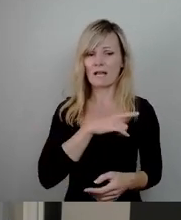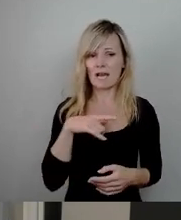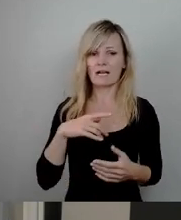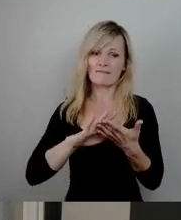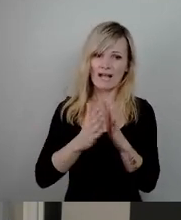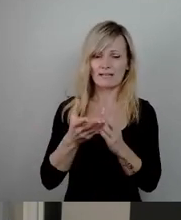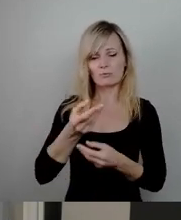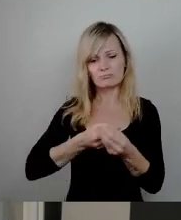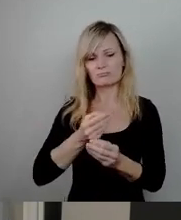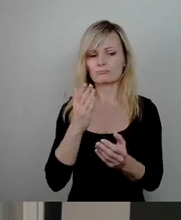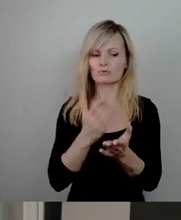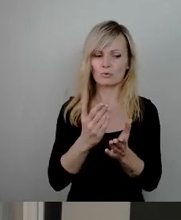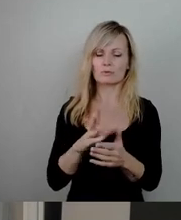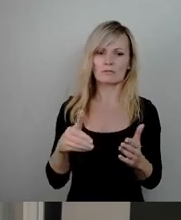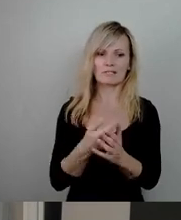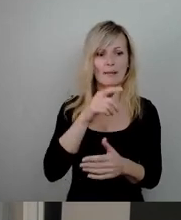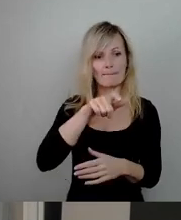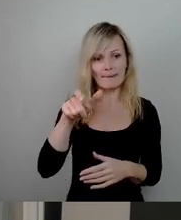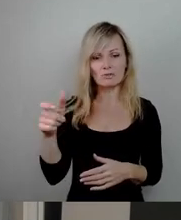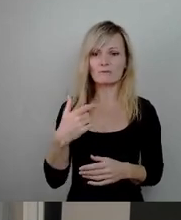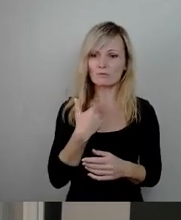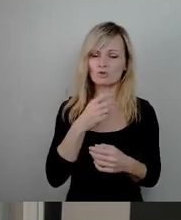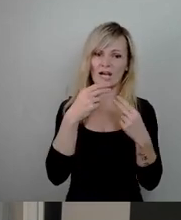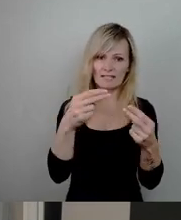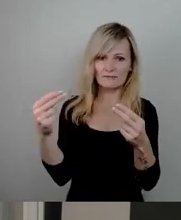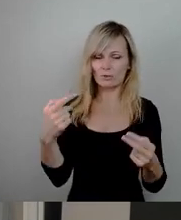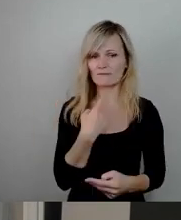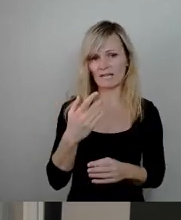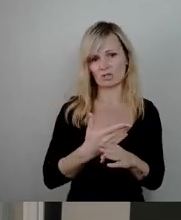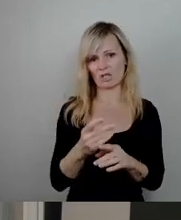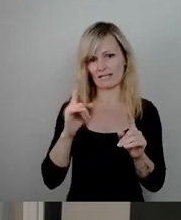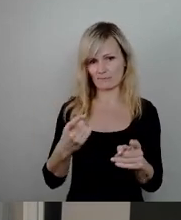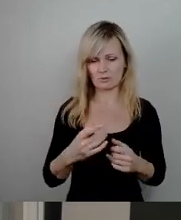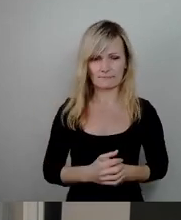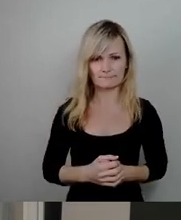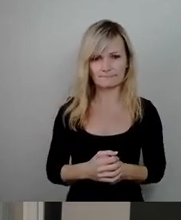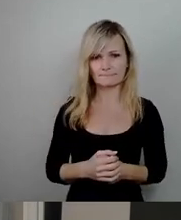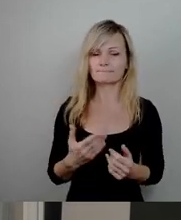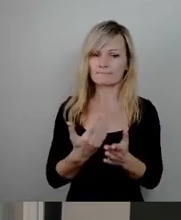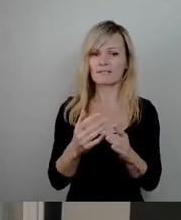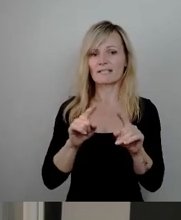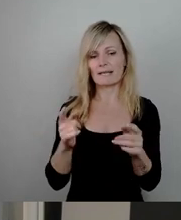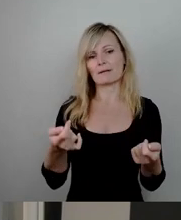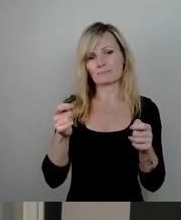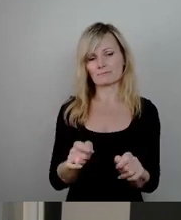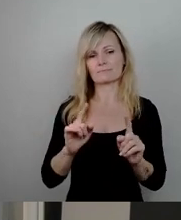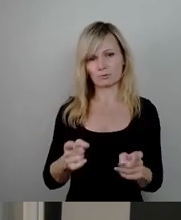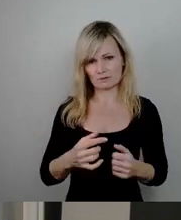uns einig, haben Antworten verdient und wir müssen auch sozusagen das Thema jetzt hier klären.